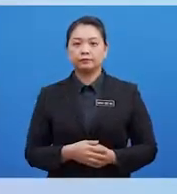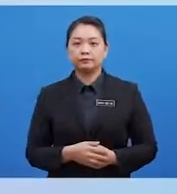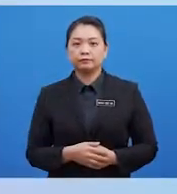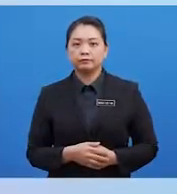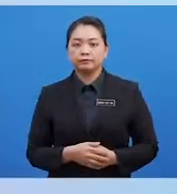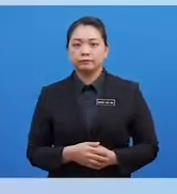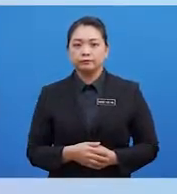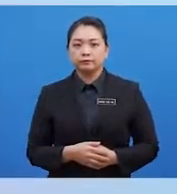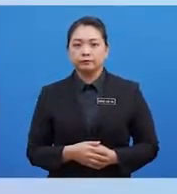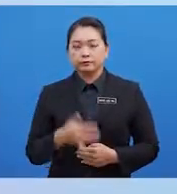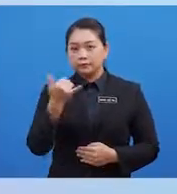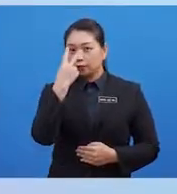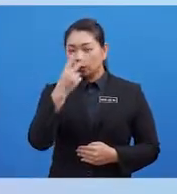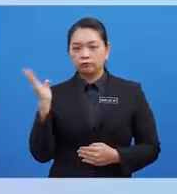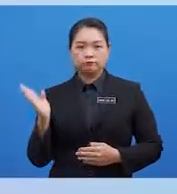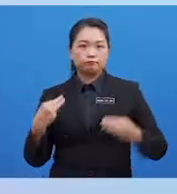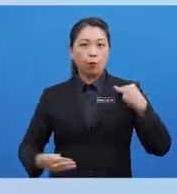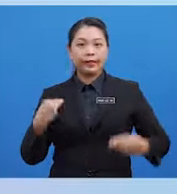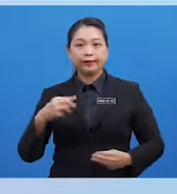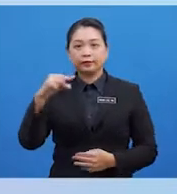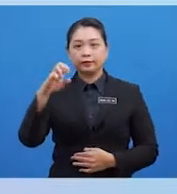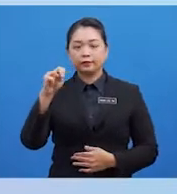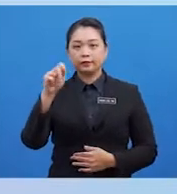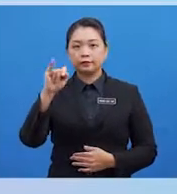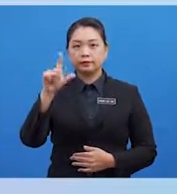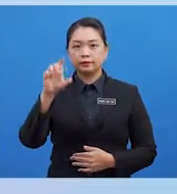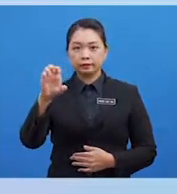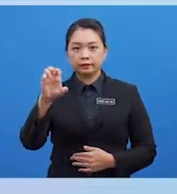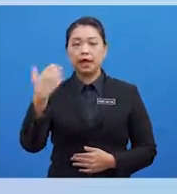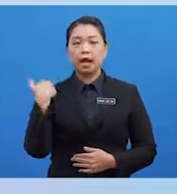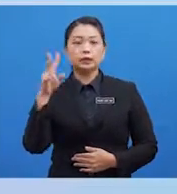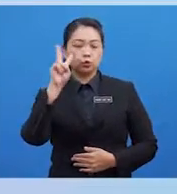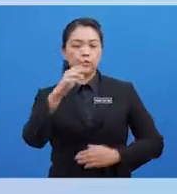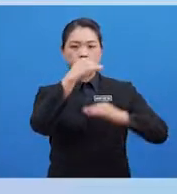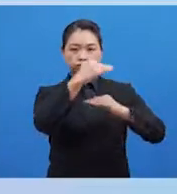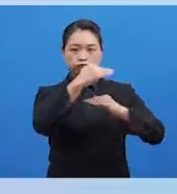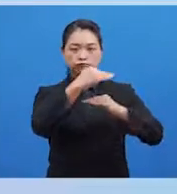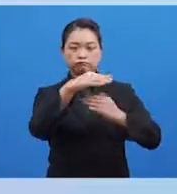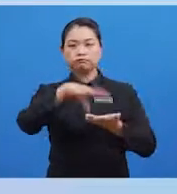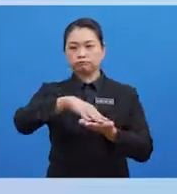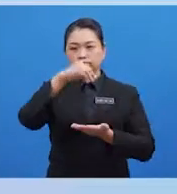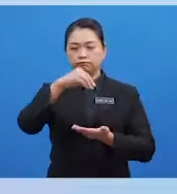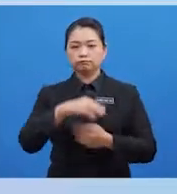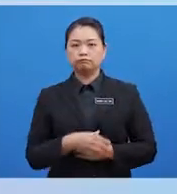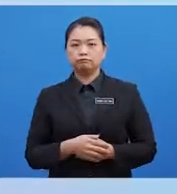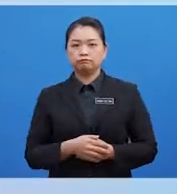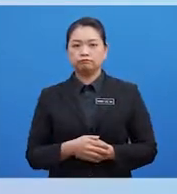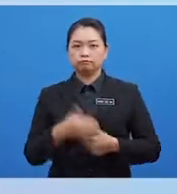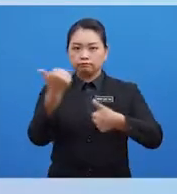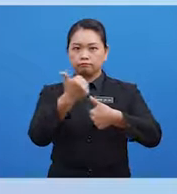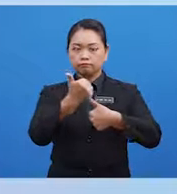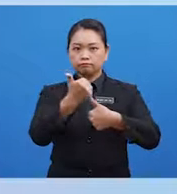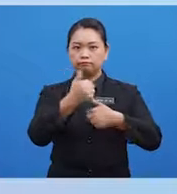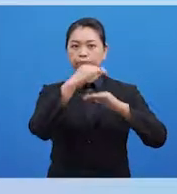berkaitan model jintai Model jintai mempunyai dua peringkat pembelajaran Iaitu Satu,